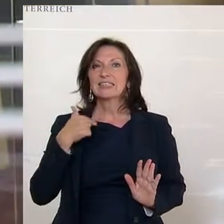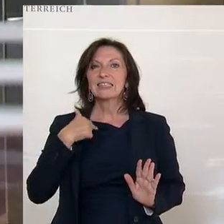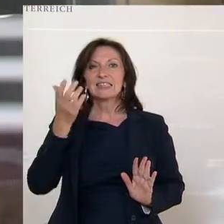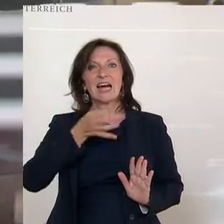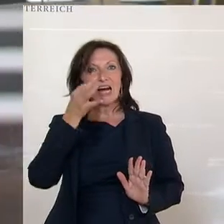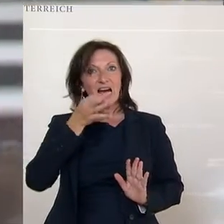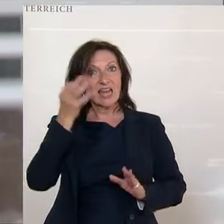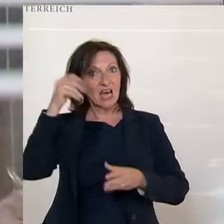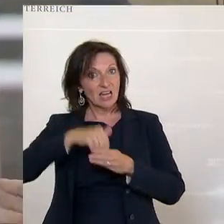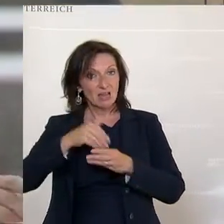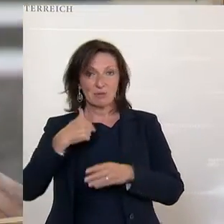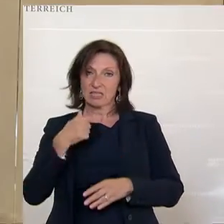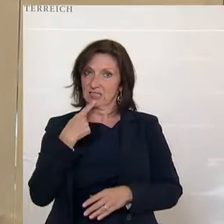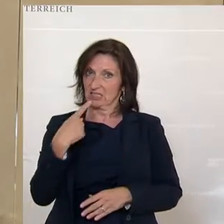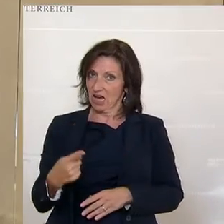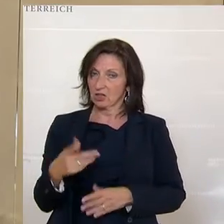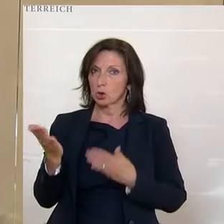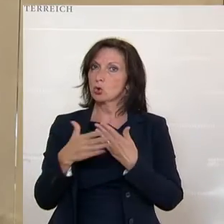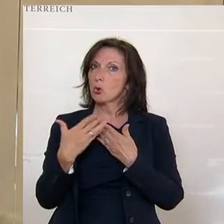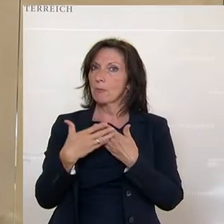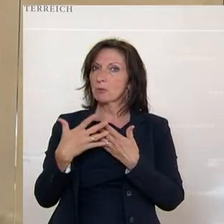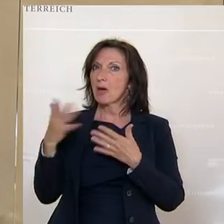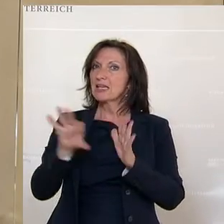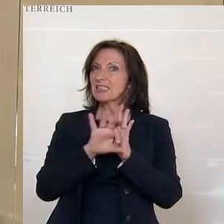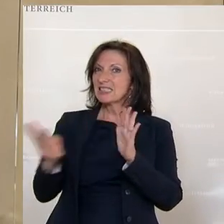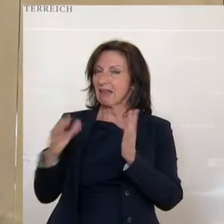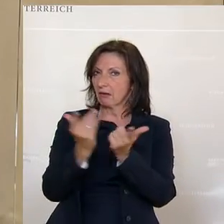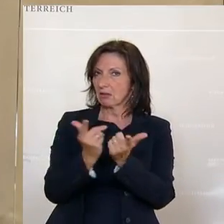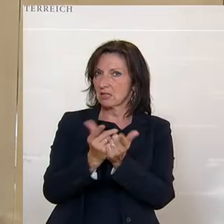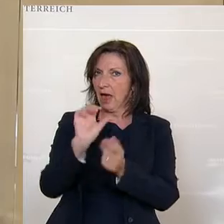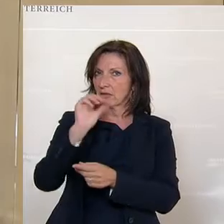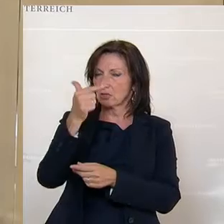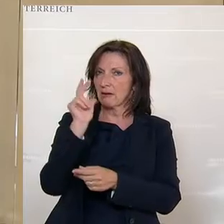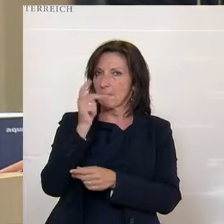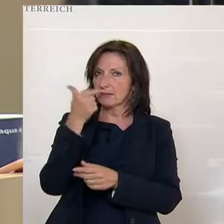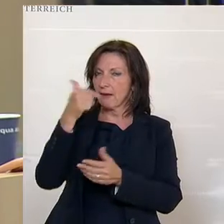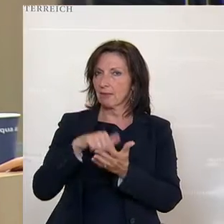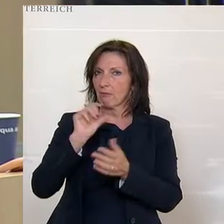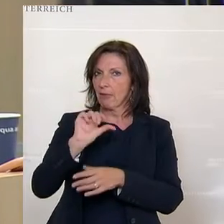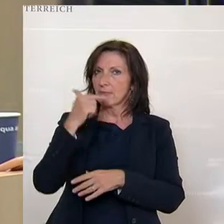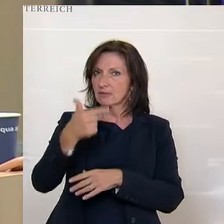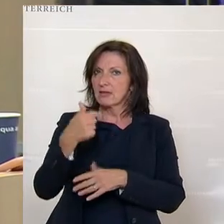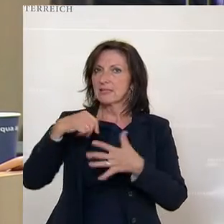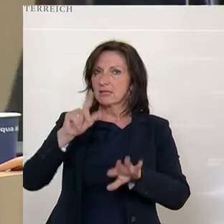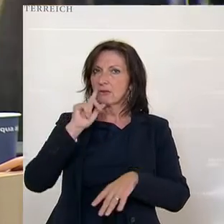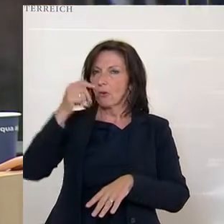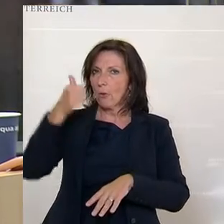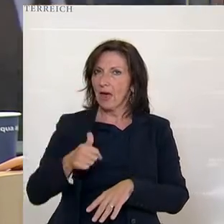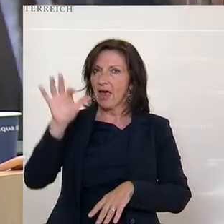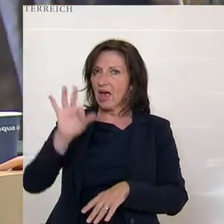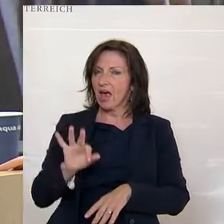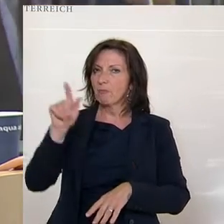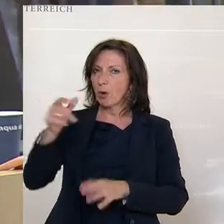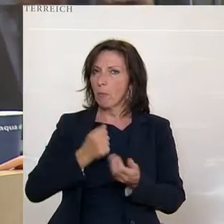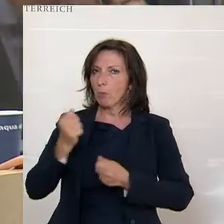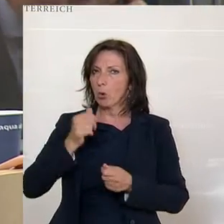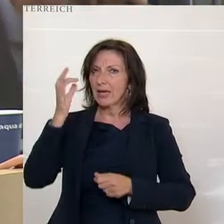Rede darauf bezogen, beispielsweise auf den Standard vom 21. März 2021, 16.01. FPÖ-Politikerin Belakowitsch